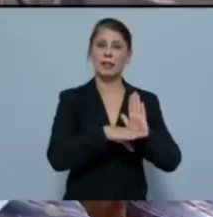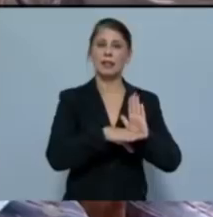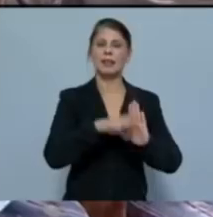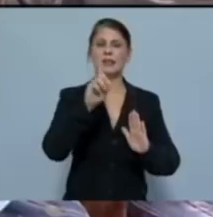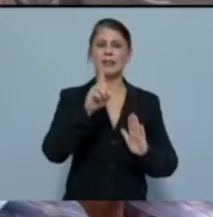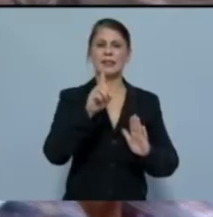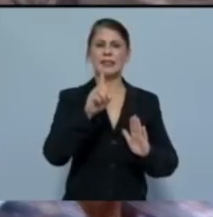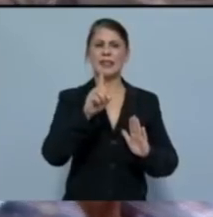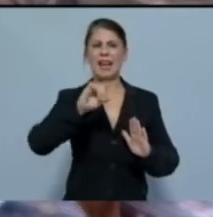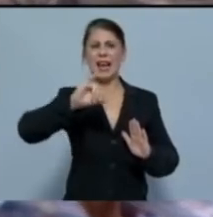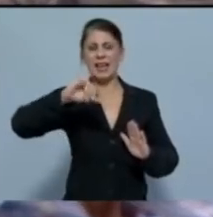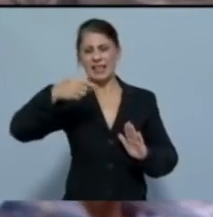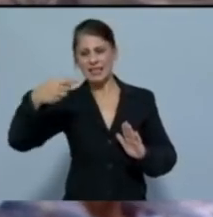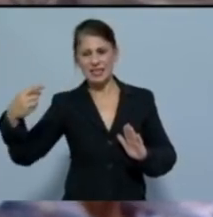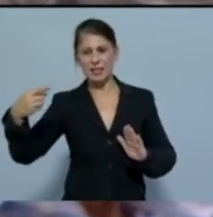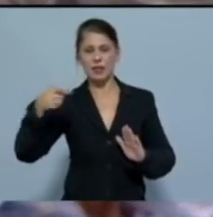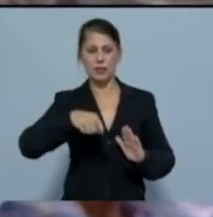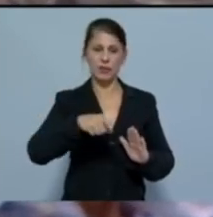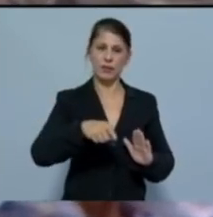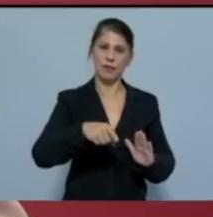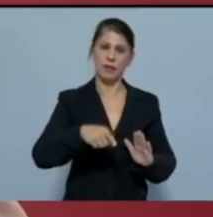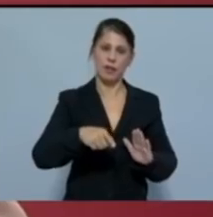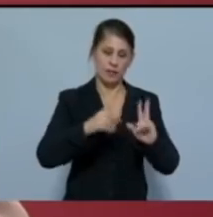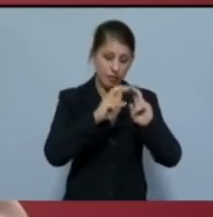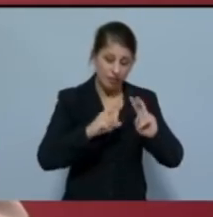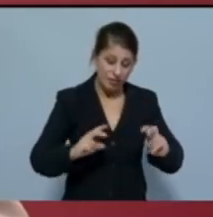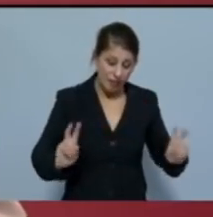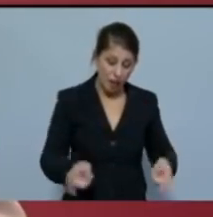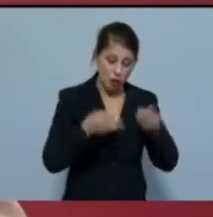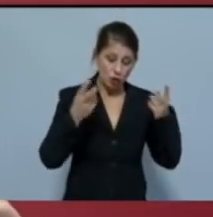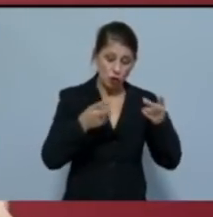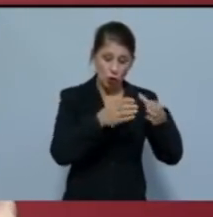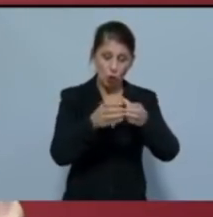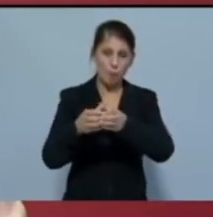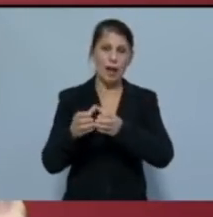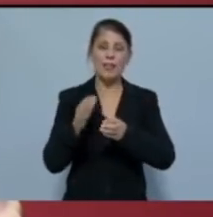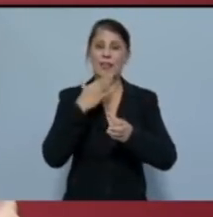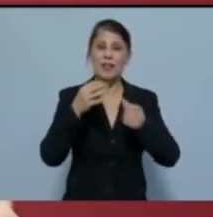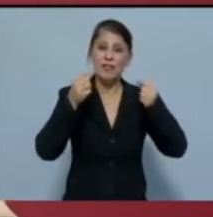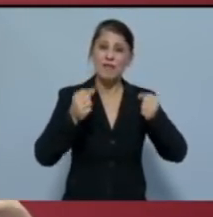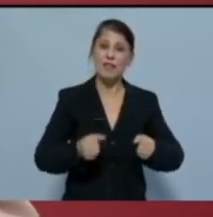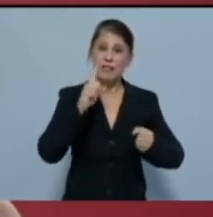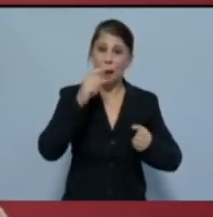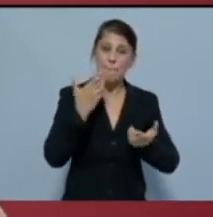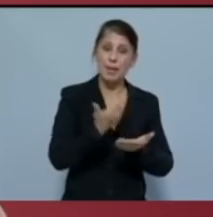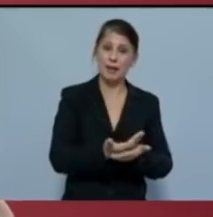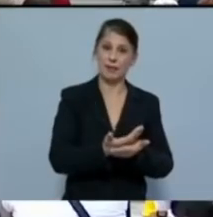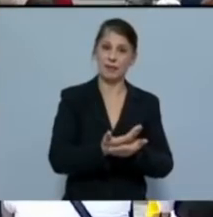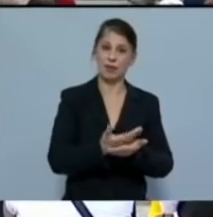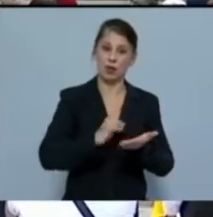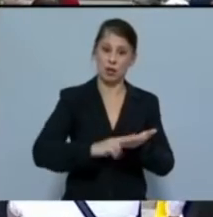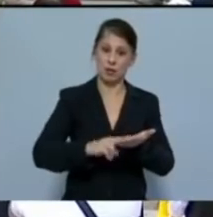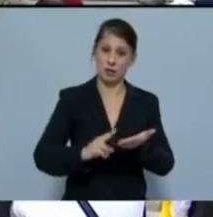κοστολόγηση ομοιογενών διαγνωστικών κατηγοριών δηλαδή τη βασική απέτηση των